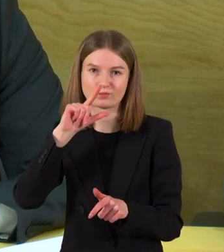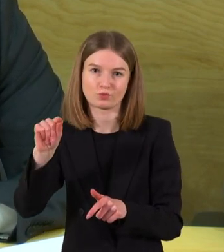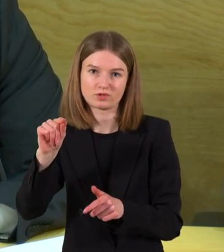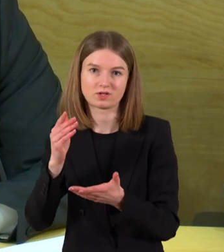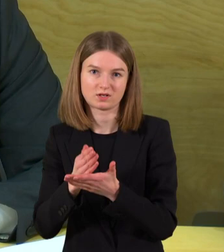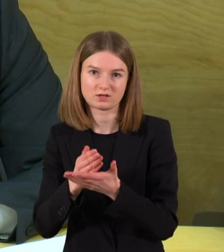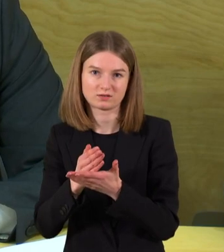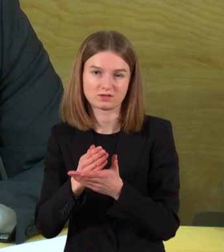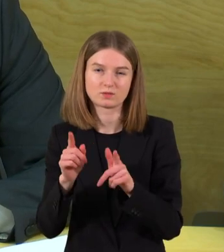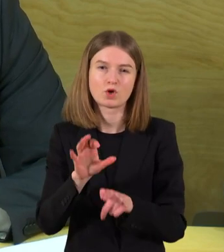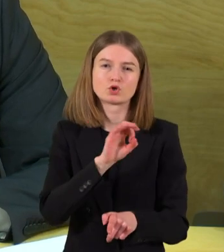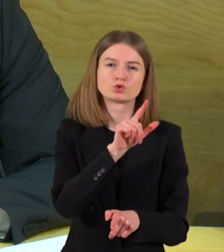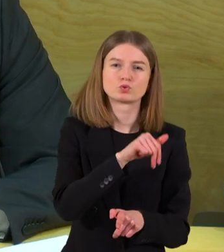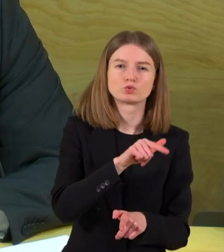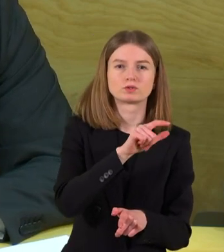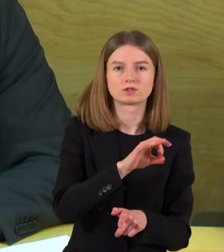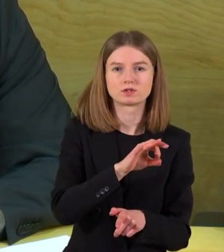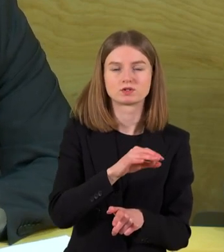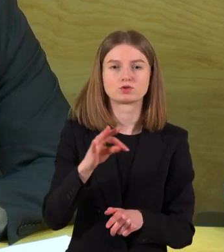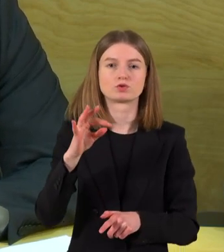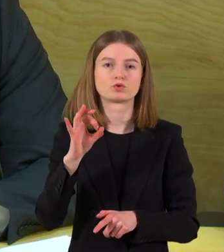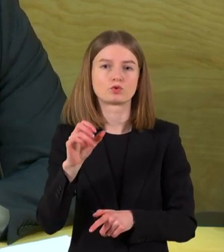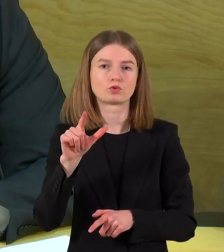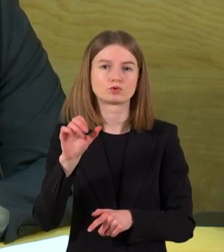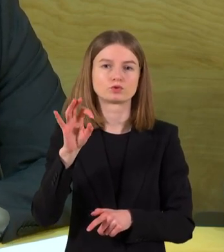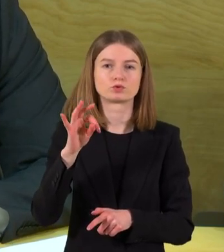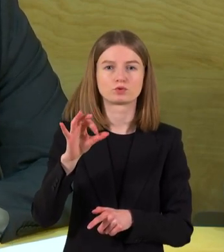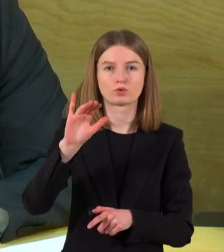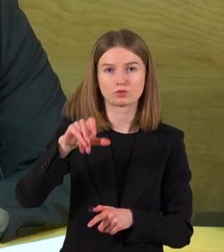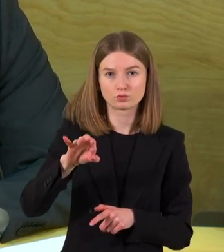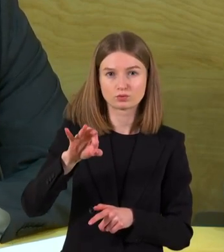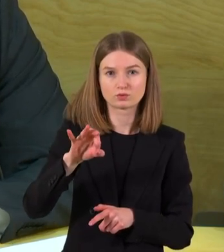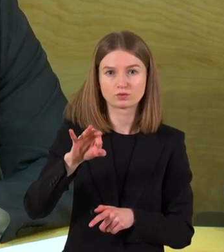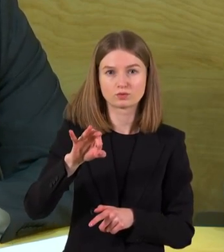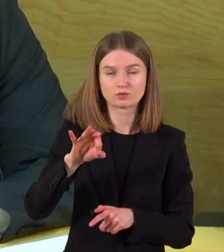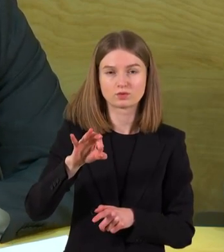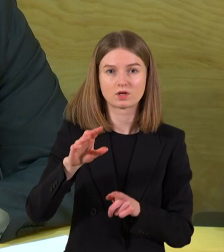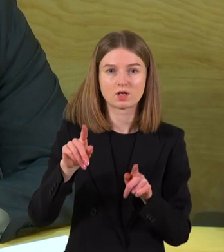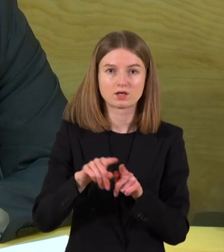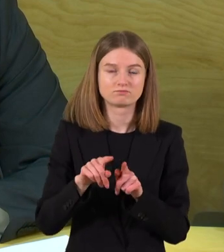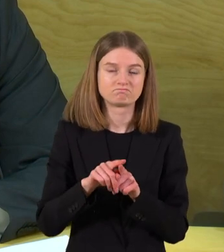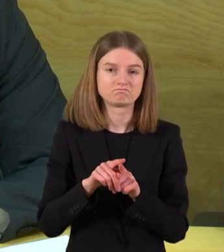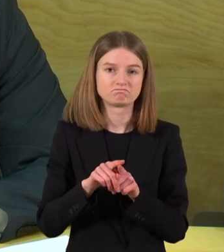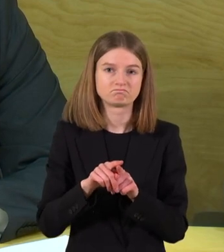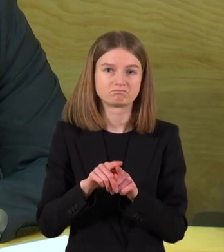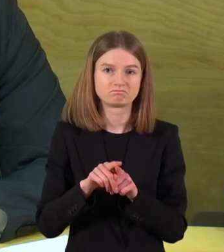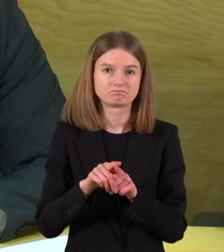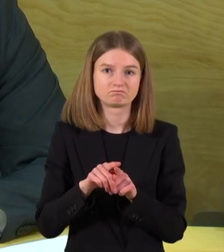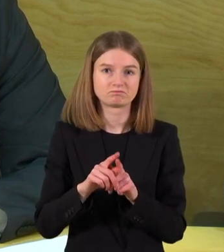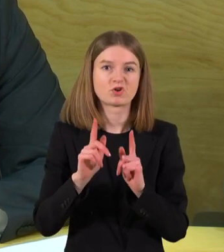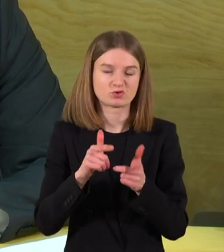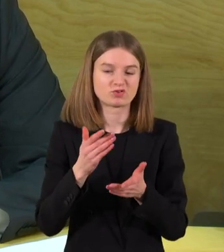nuo Slutskio iki Tolstojaus veikiai, kurie iš esmės yra tikrai integruoti į režimo